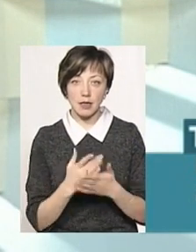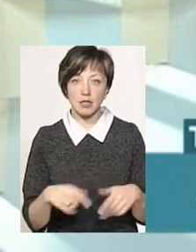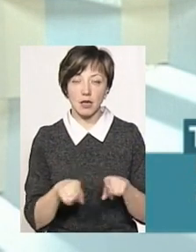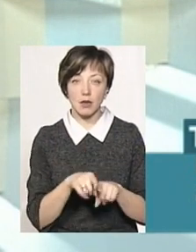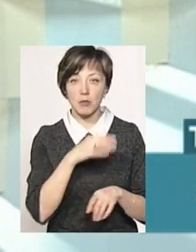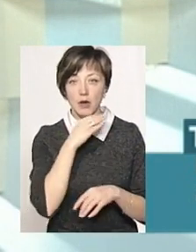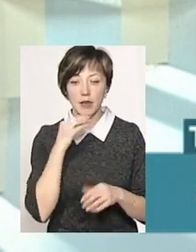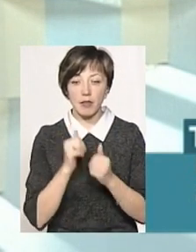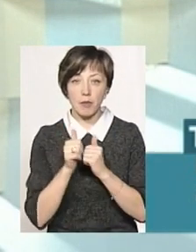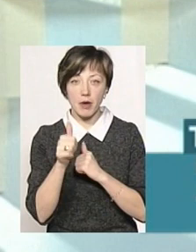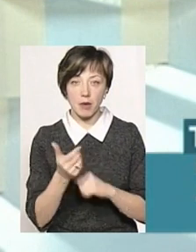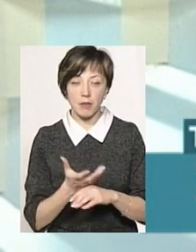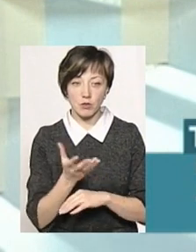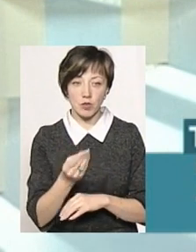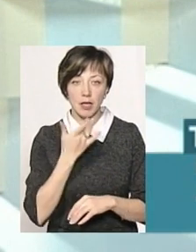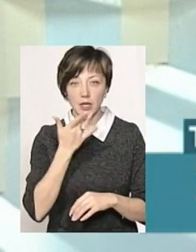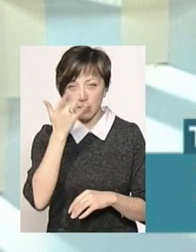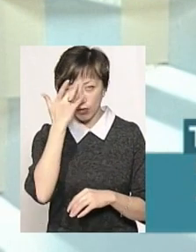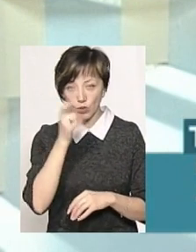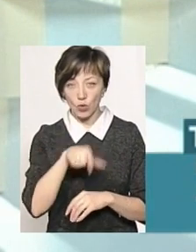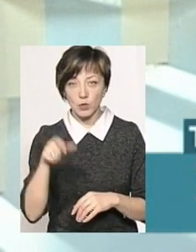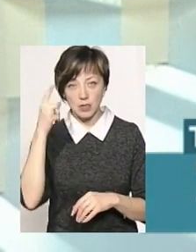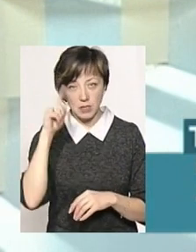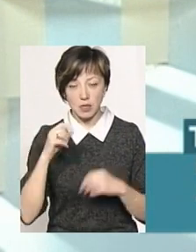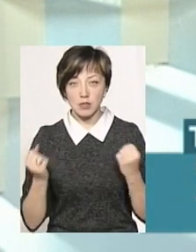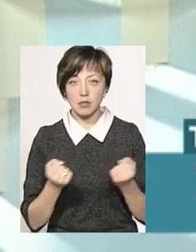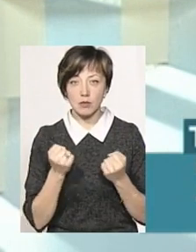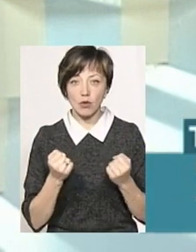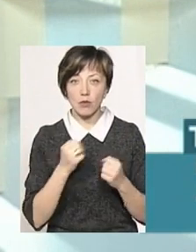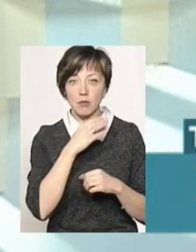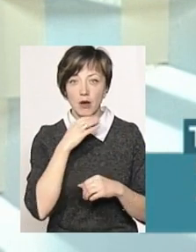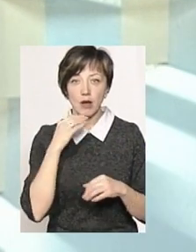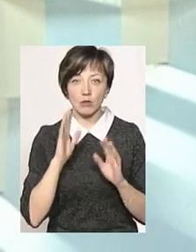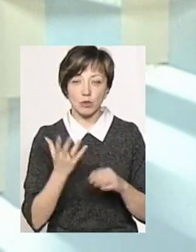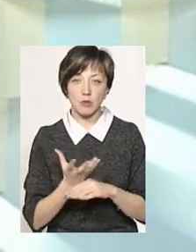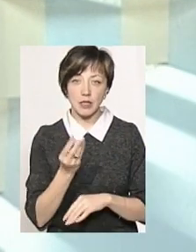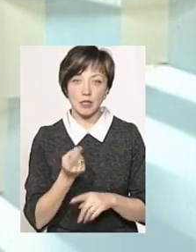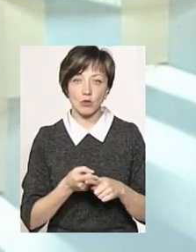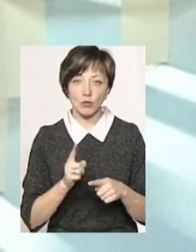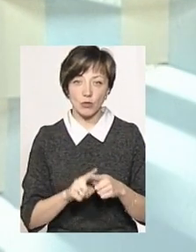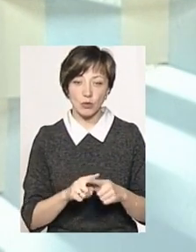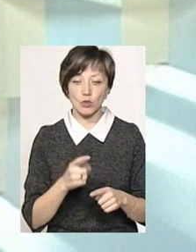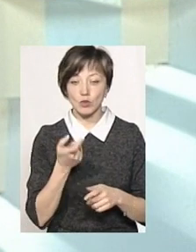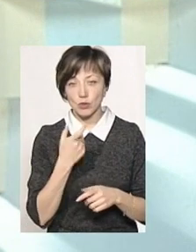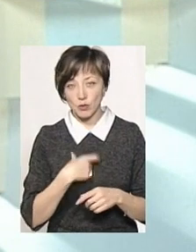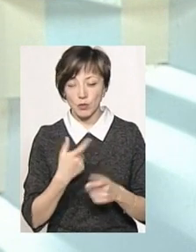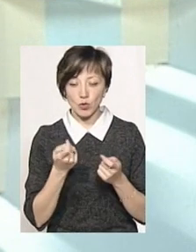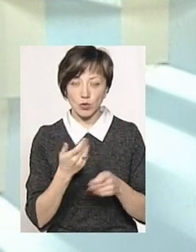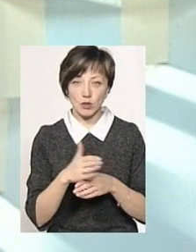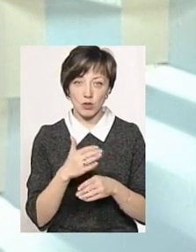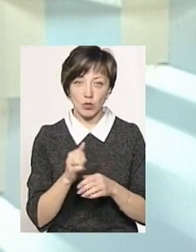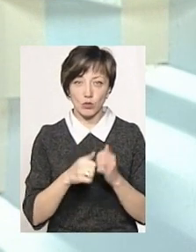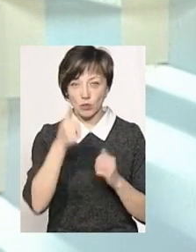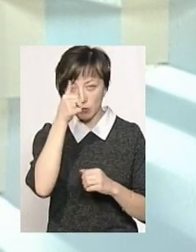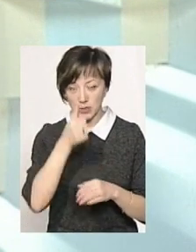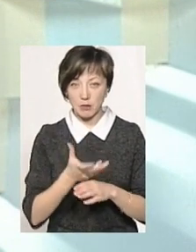які і наперед трохи проплачують, особливо літом. Люди знають, що зимою досить багато буде платити, тому вони собі, скажімо,